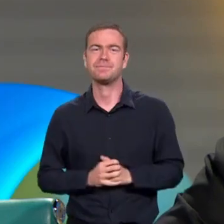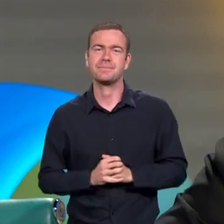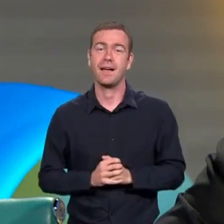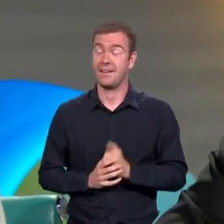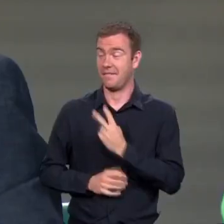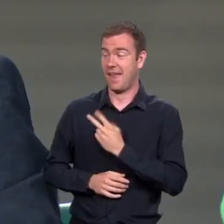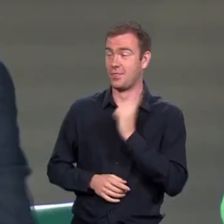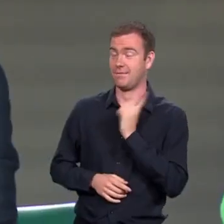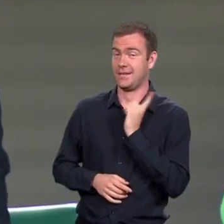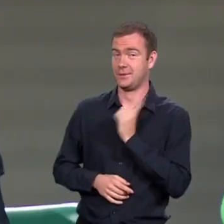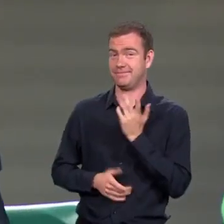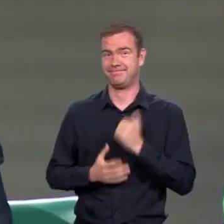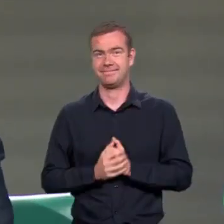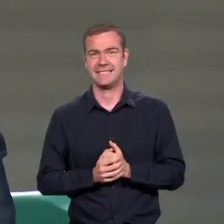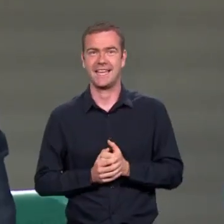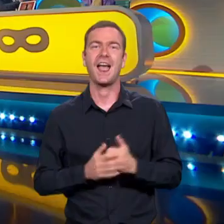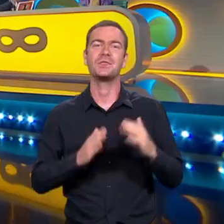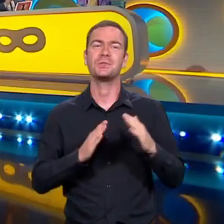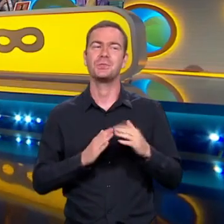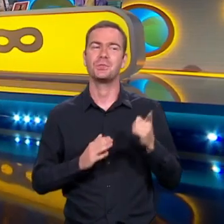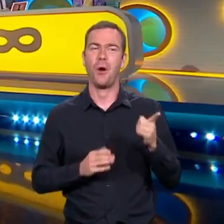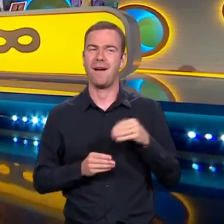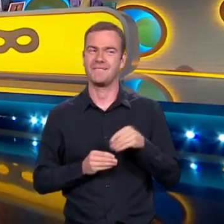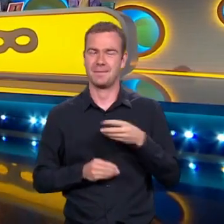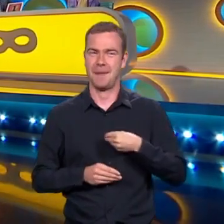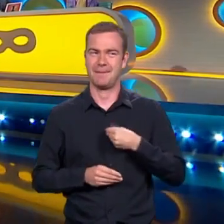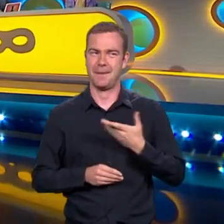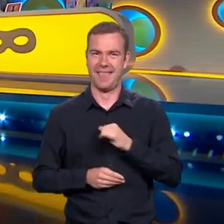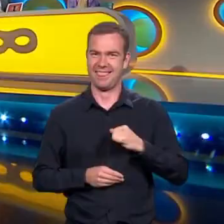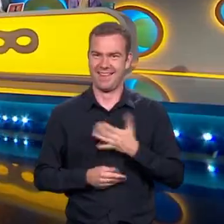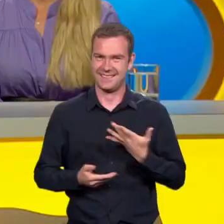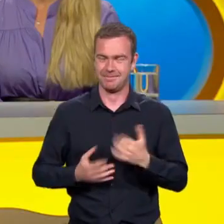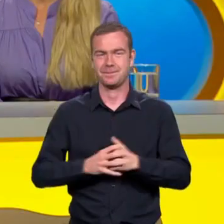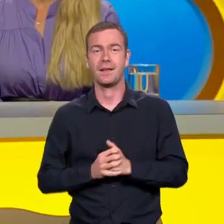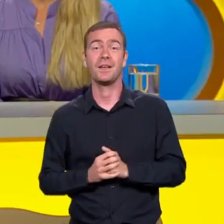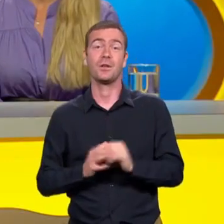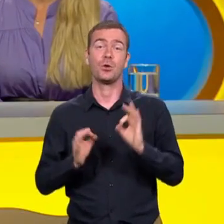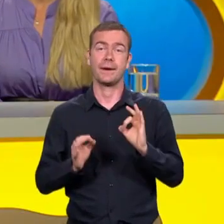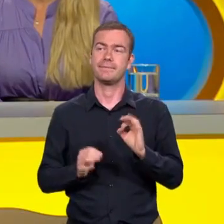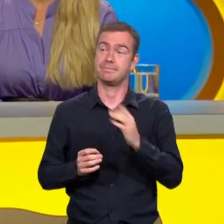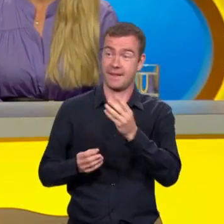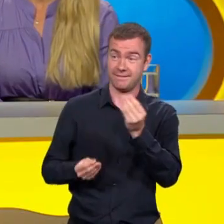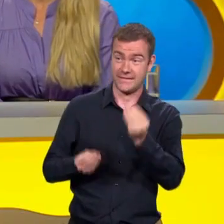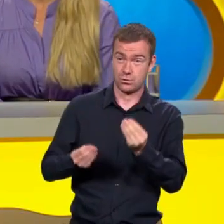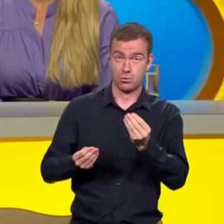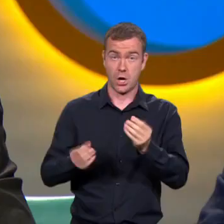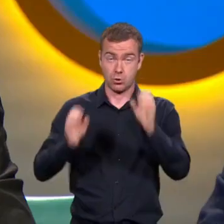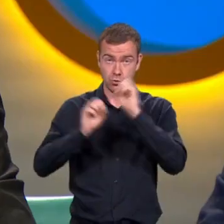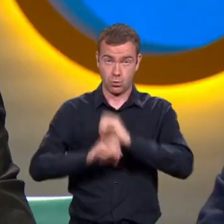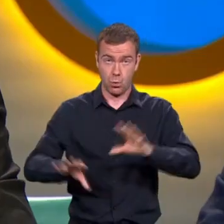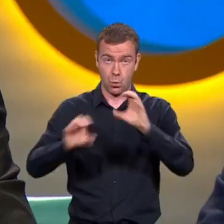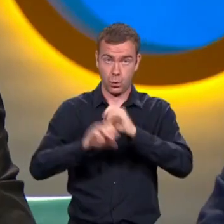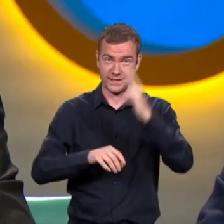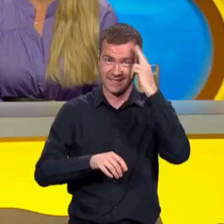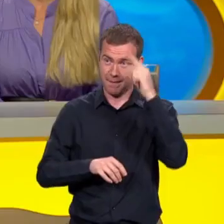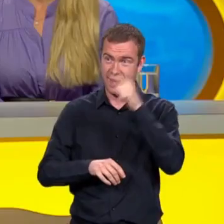No, vladu, vladu. To by mi doma neprošlo. Návzajme zaujíma jedna vec. Ak vy skúšate kůzla, to znamená, vy věte všetky ty